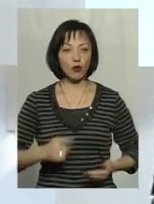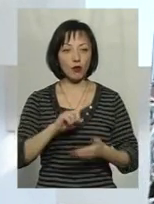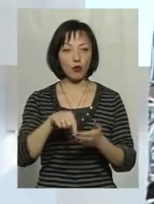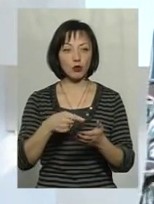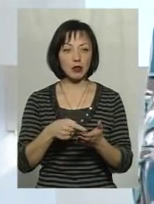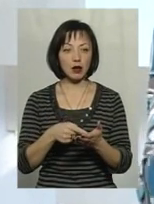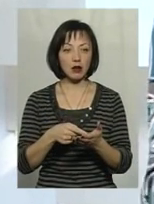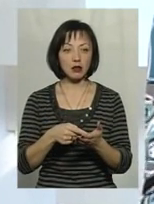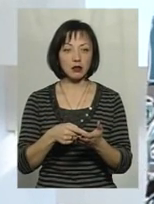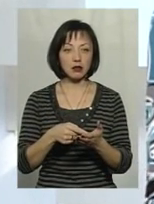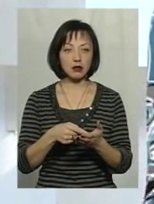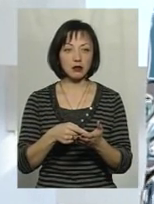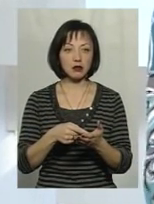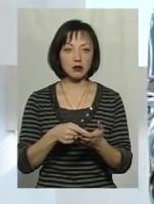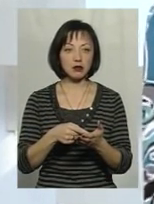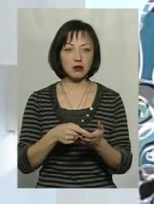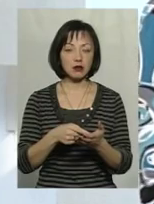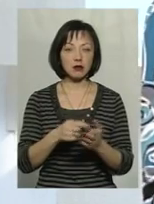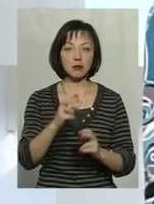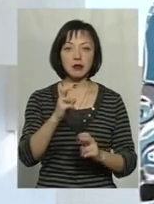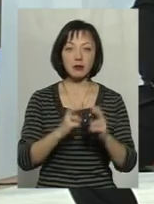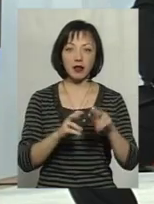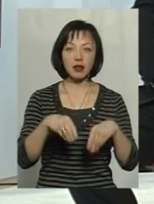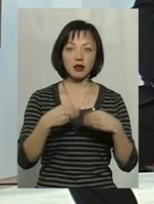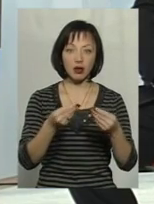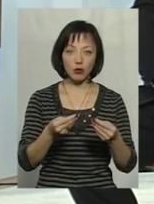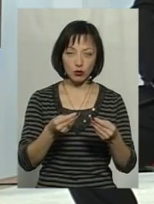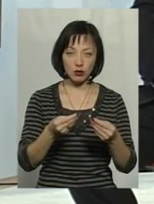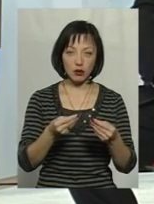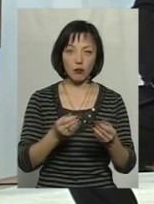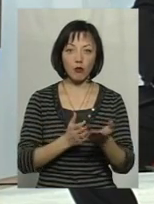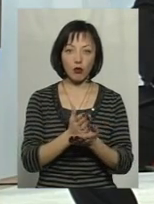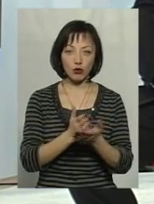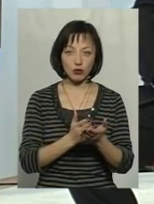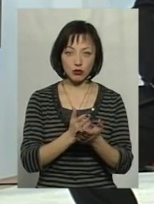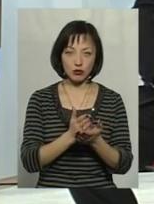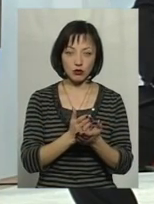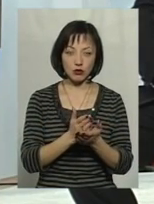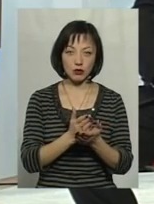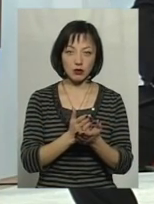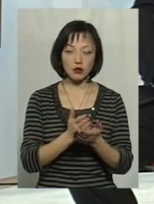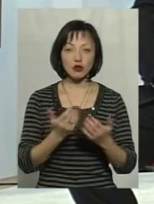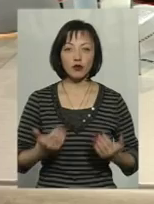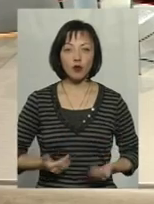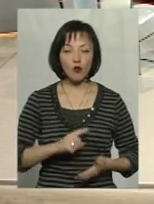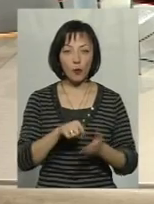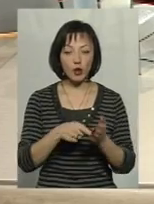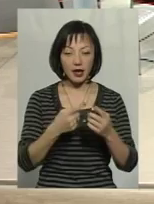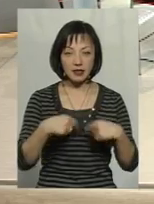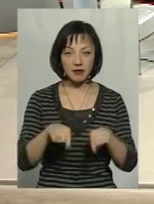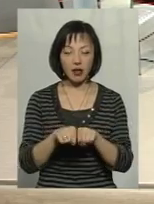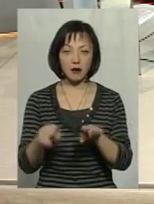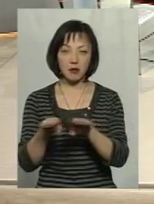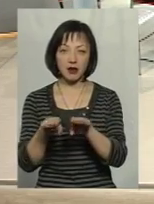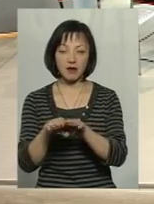підприємства, які надають послуги в житлово-комунальній сфері